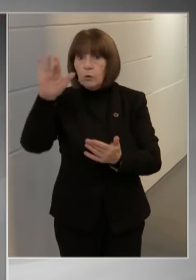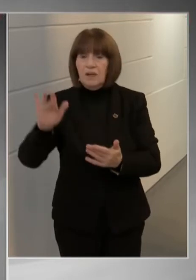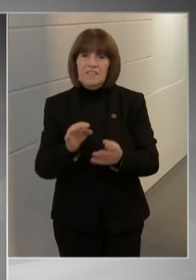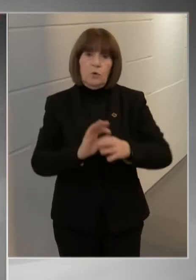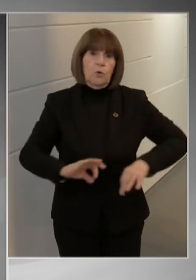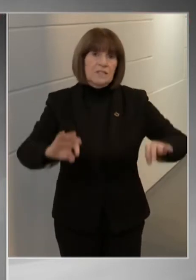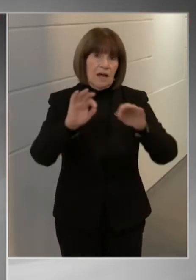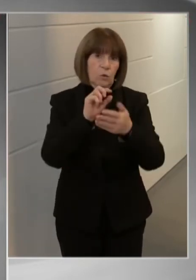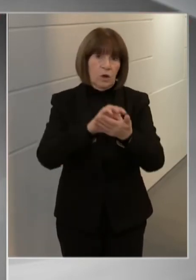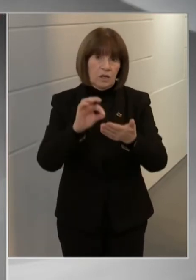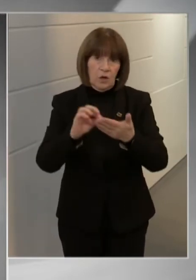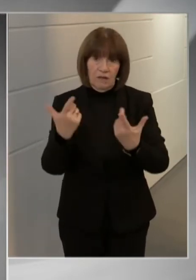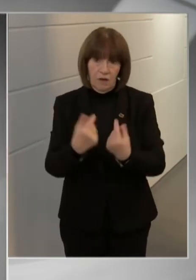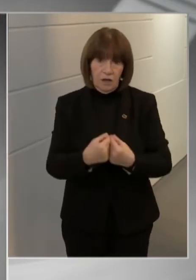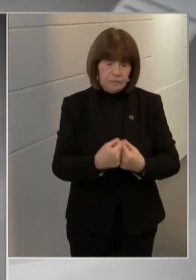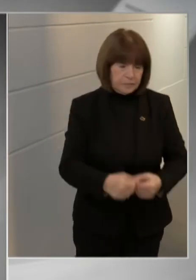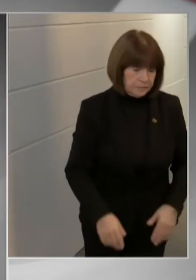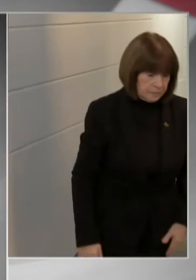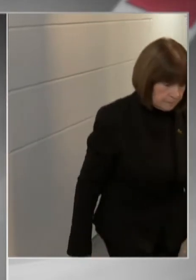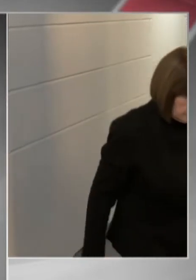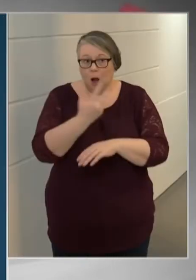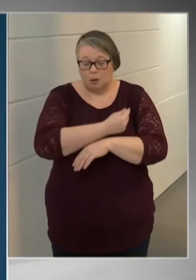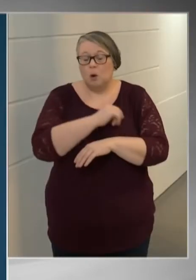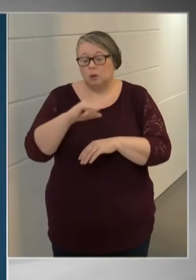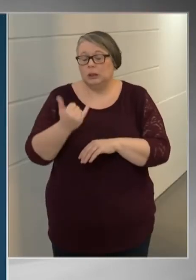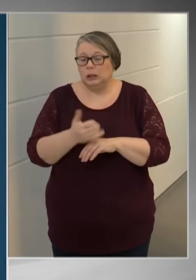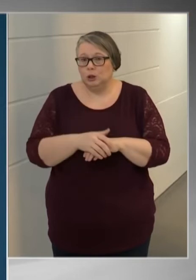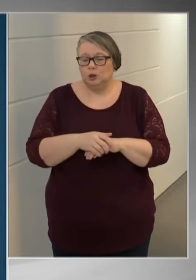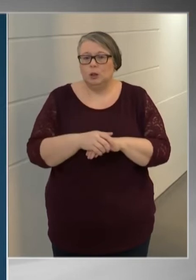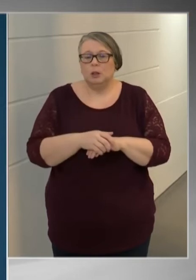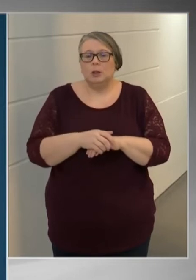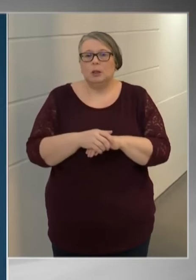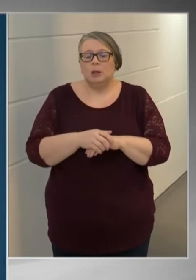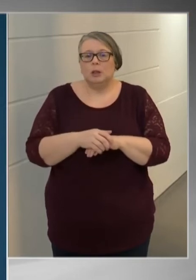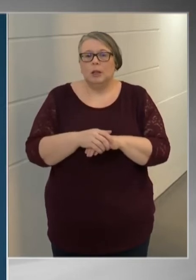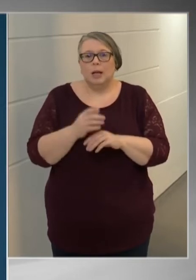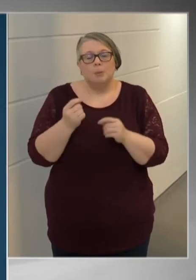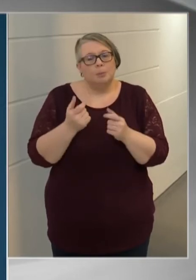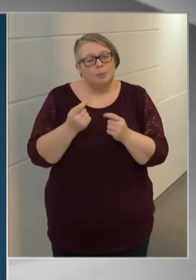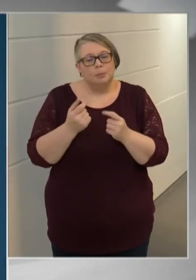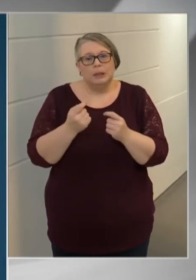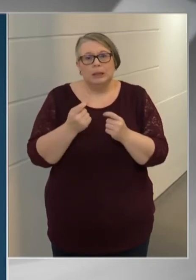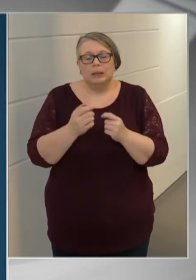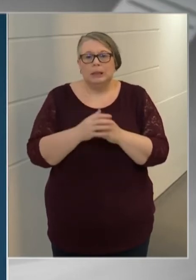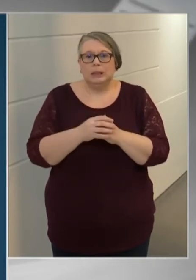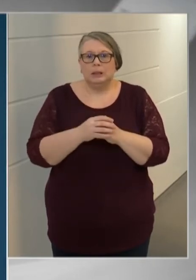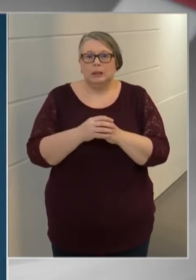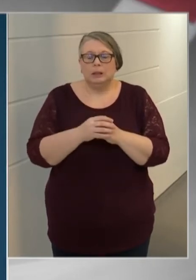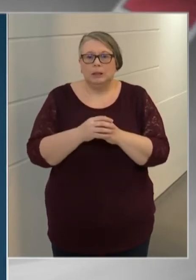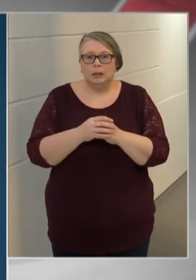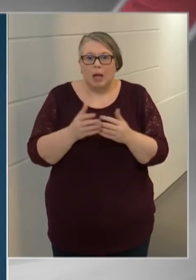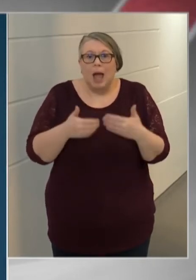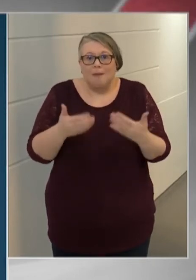elhúnyt 56 beteg. Eddig összesen 146.695 személy kapta meg a védőoltást, ebből